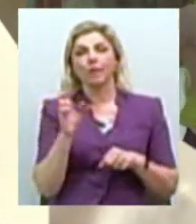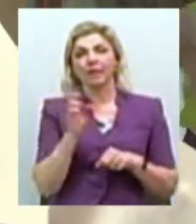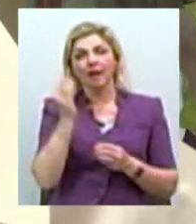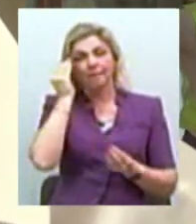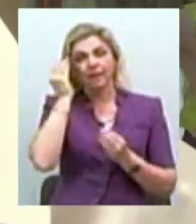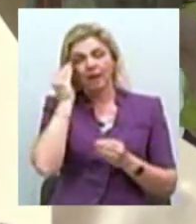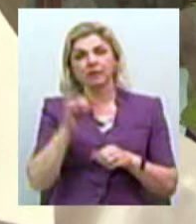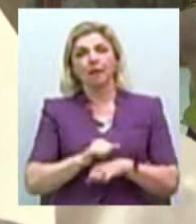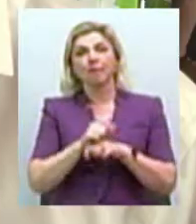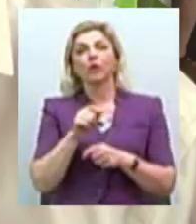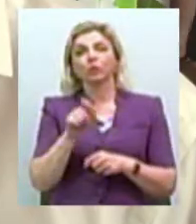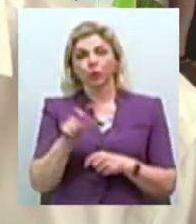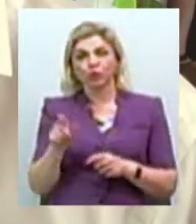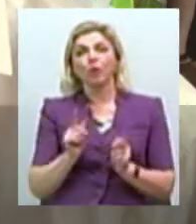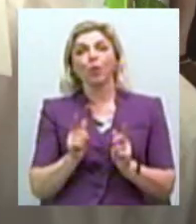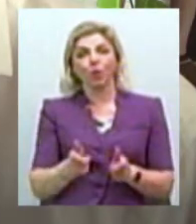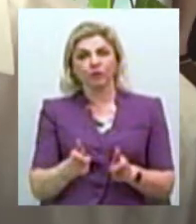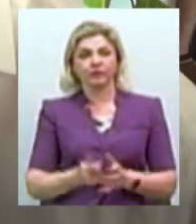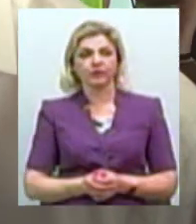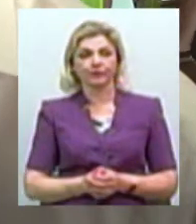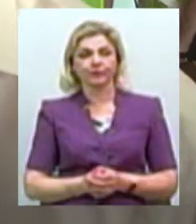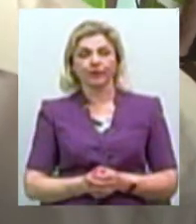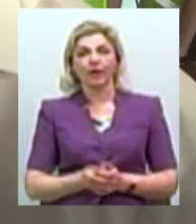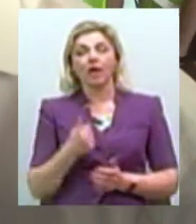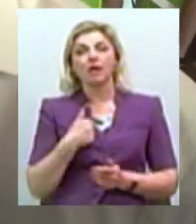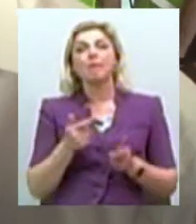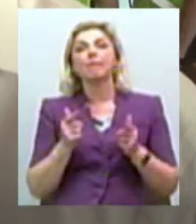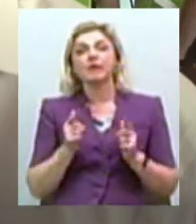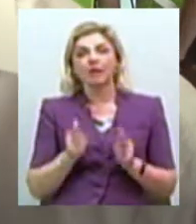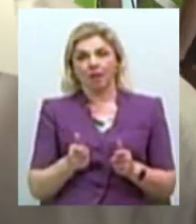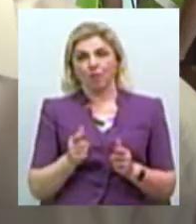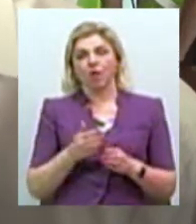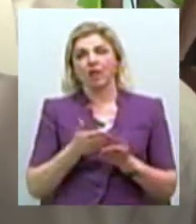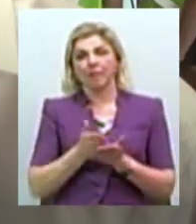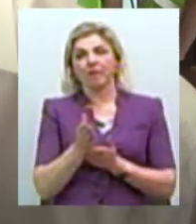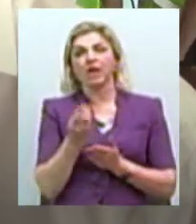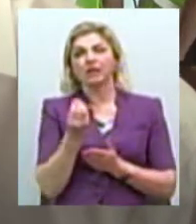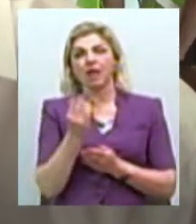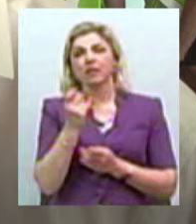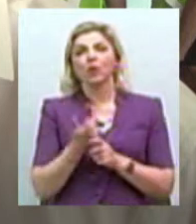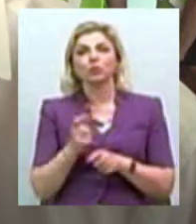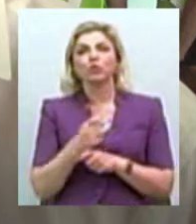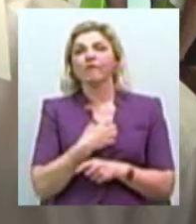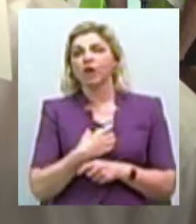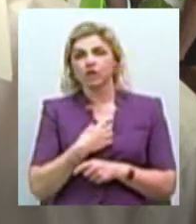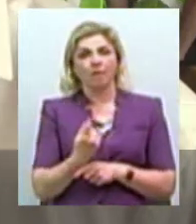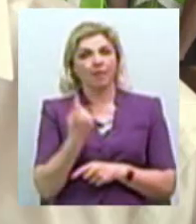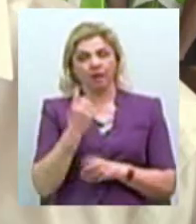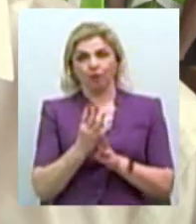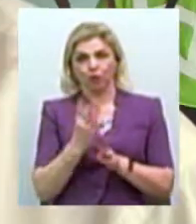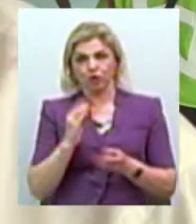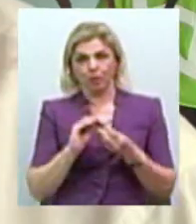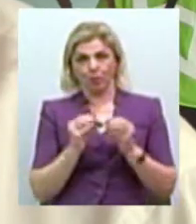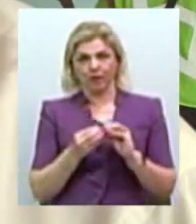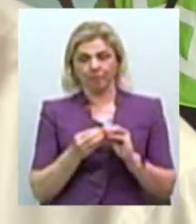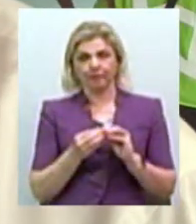мітингувальників погодився. Я підтримую направлення коштів на дуже важливі, першочергові проблеми.